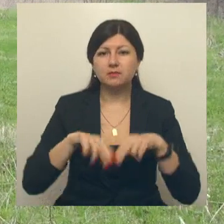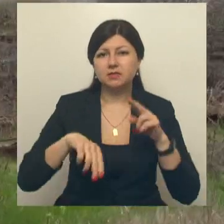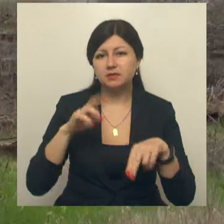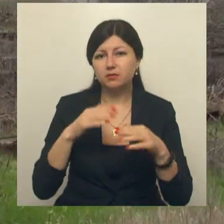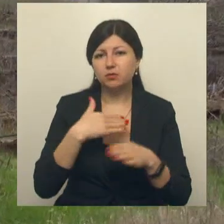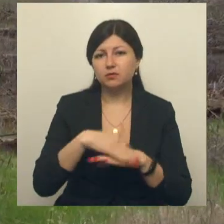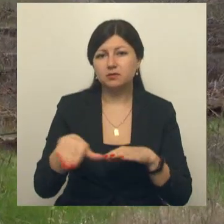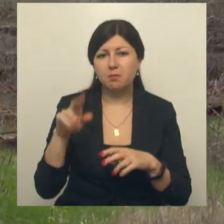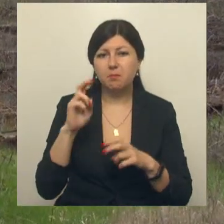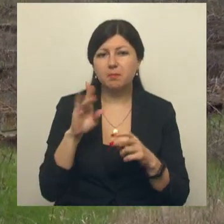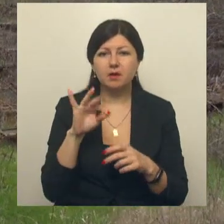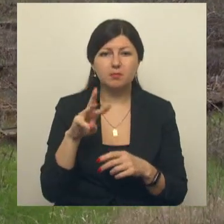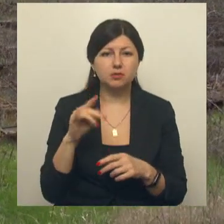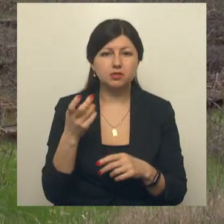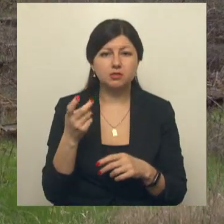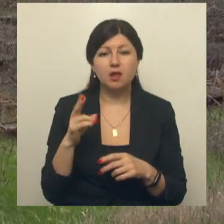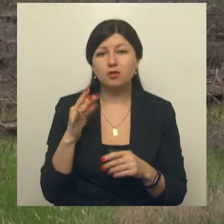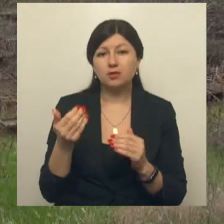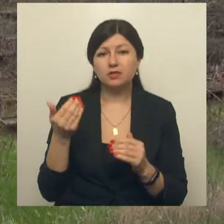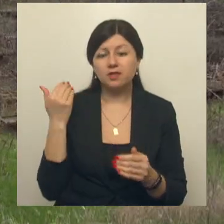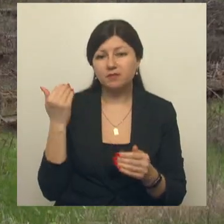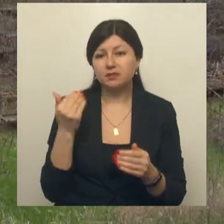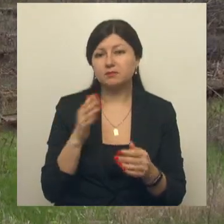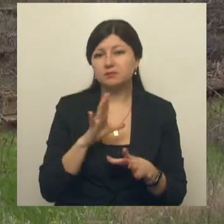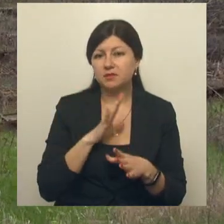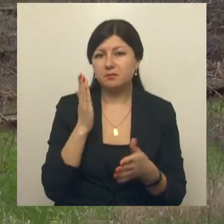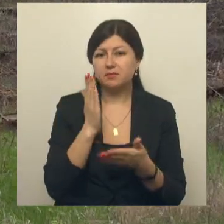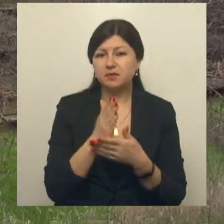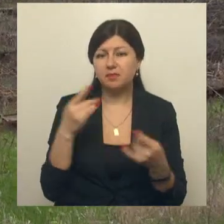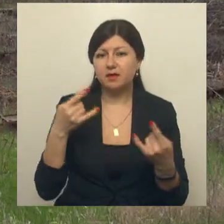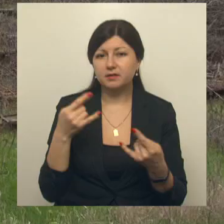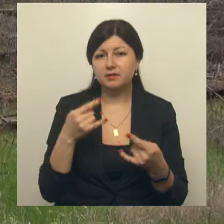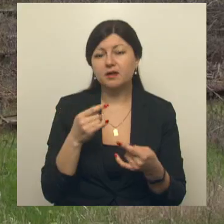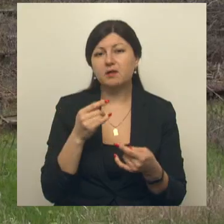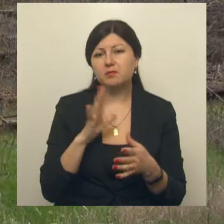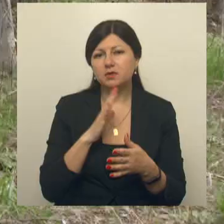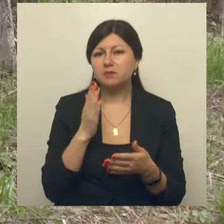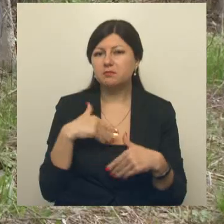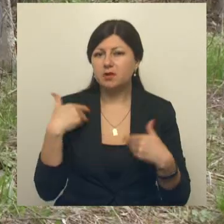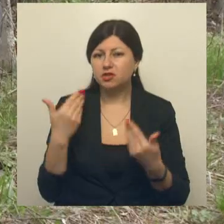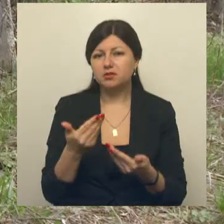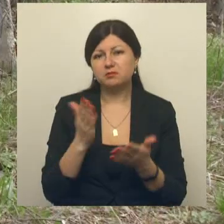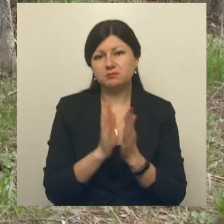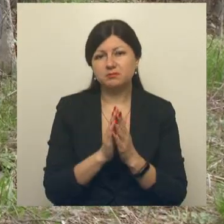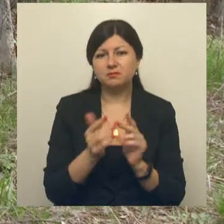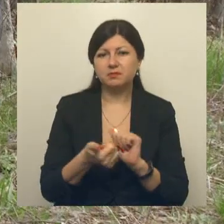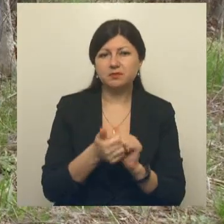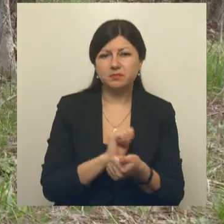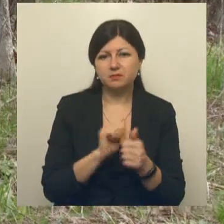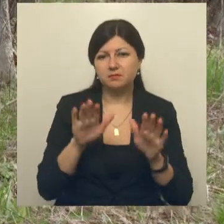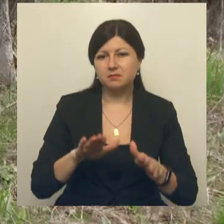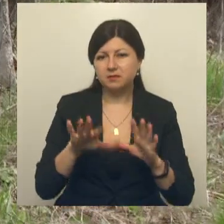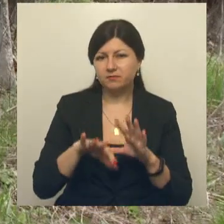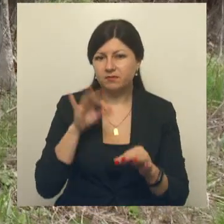Промышленной, но во время недавней прямой линии главы региона в социальных сетях поступило обращение с просьбой пересмотреть выбор площадки.